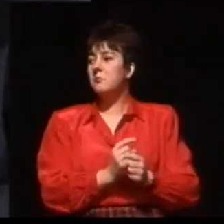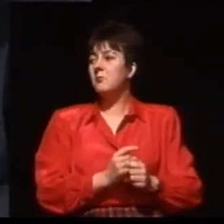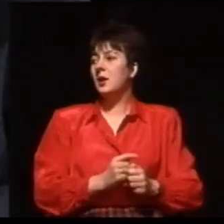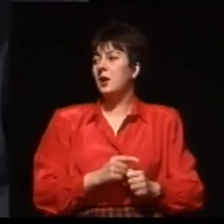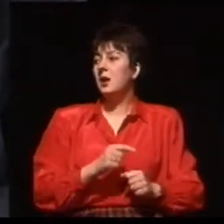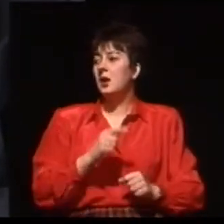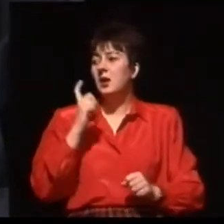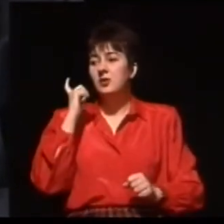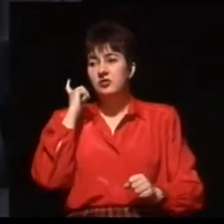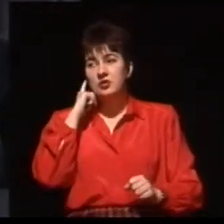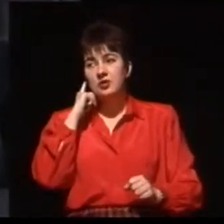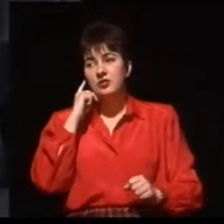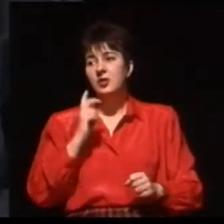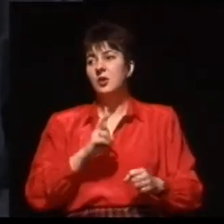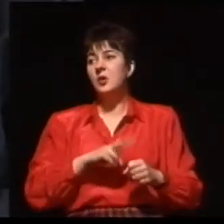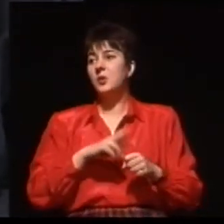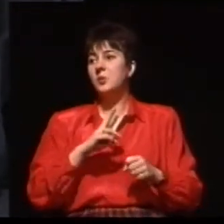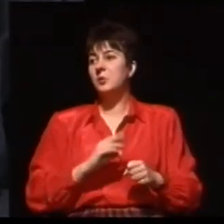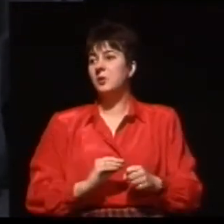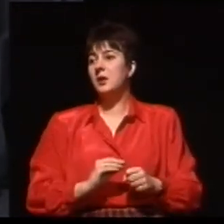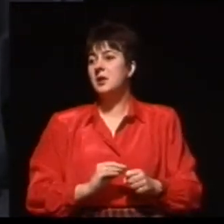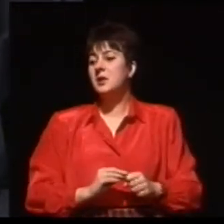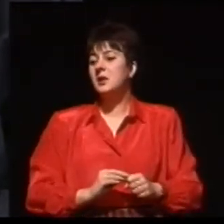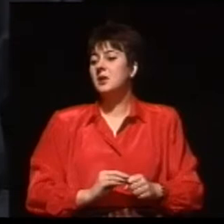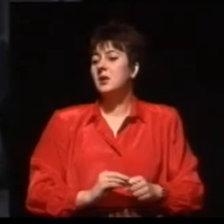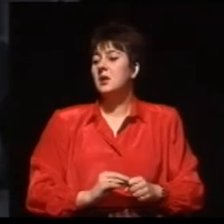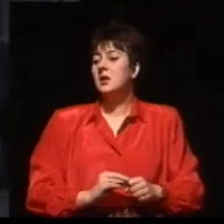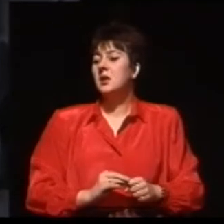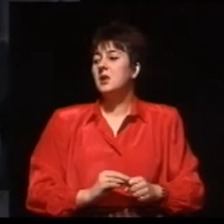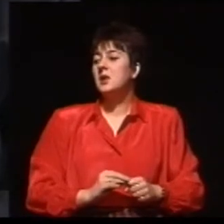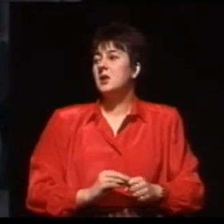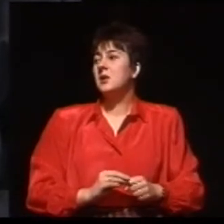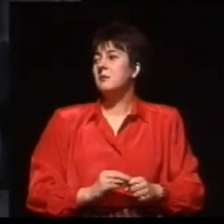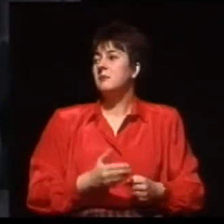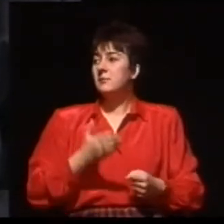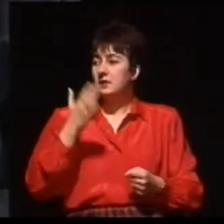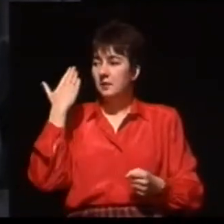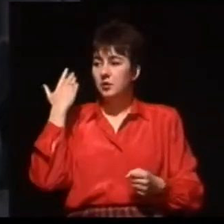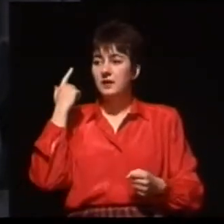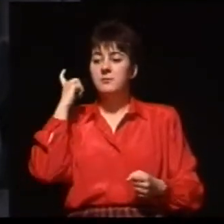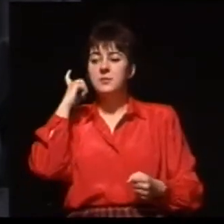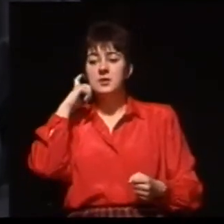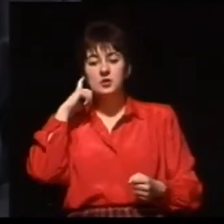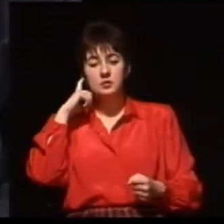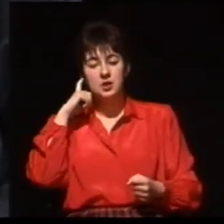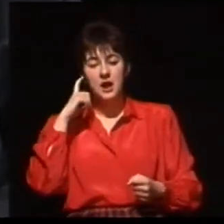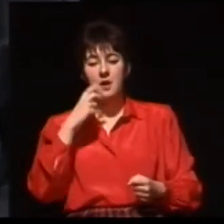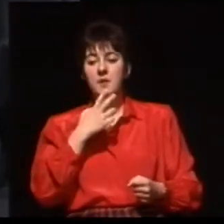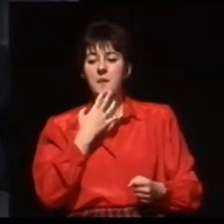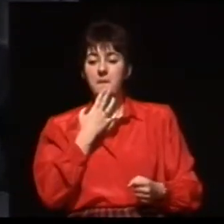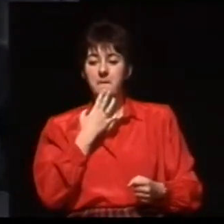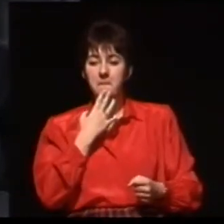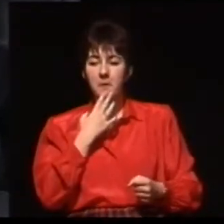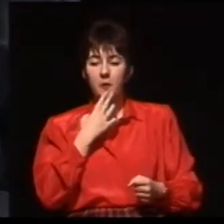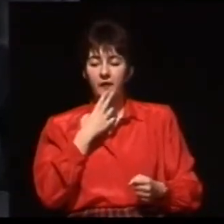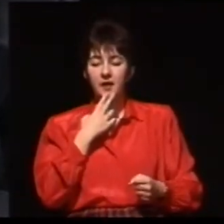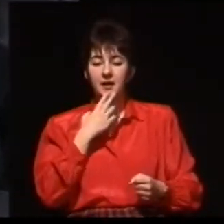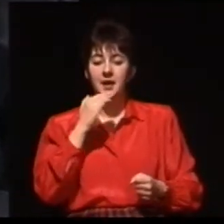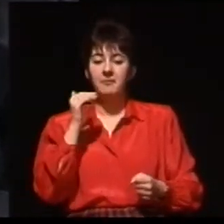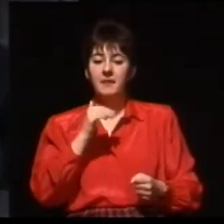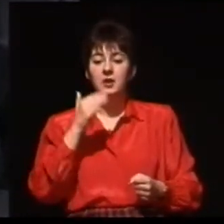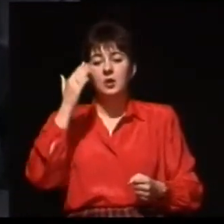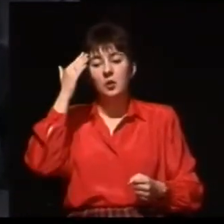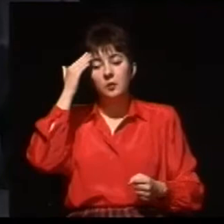które praktycznie nie słyszały naszej mowy, mają szansę na dobry wynik. Zawsze jest to ogromna